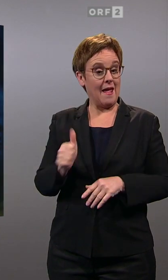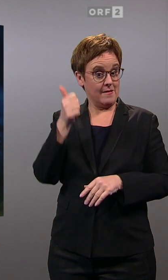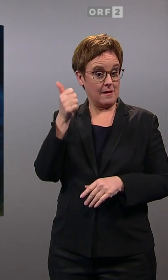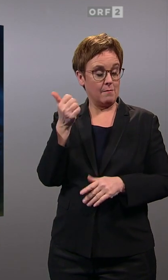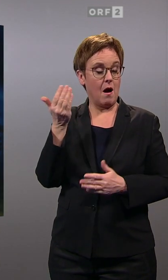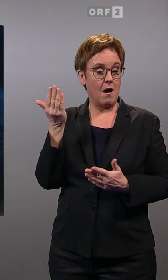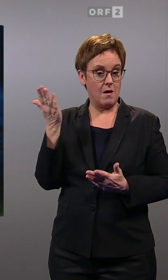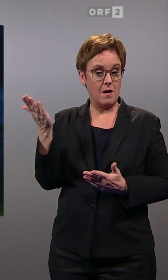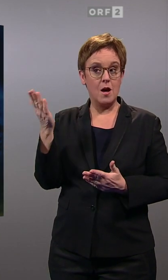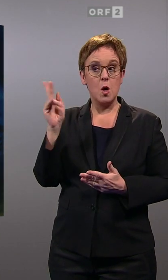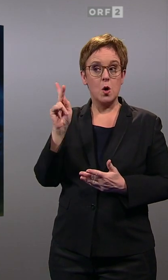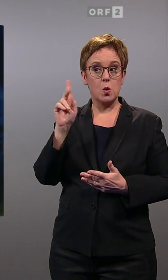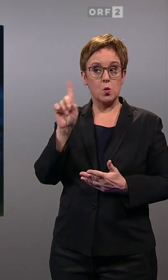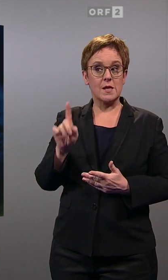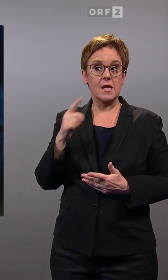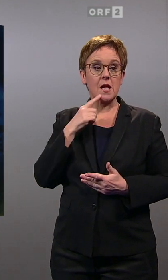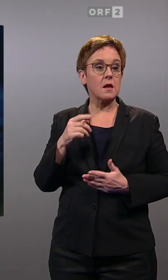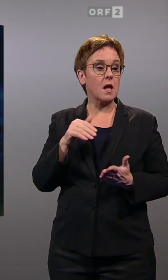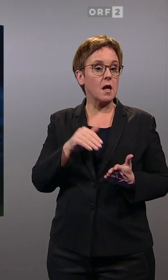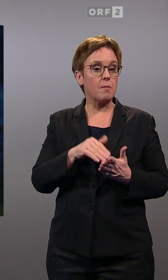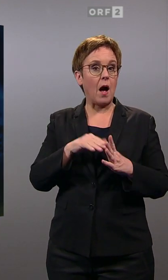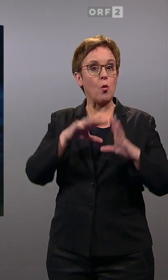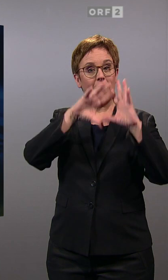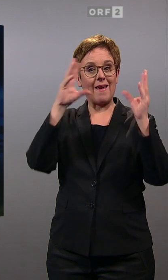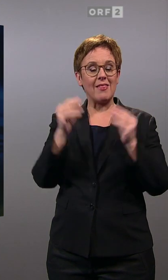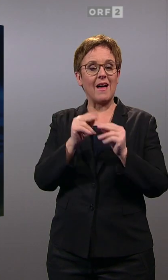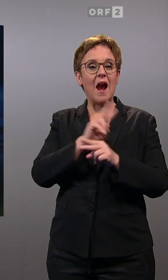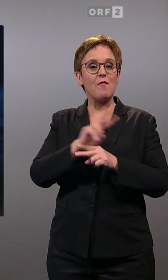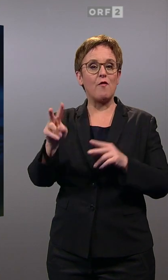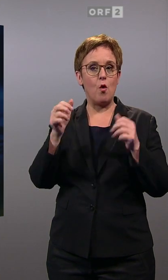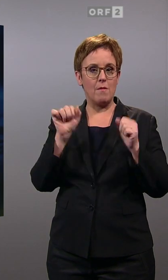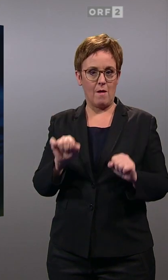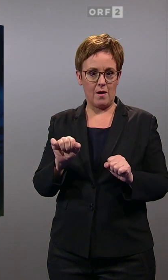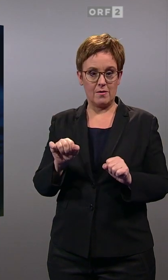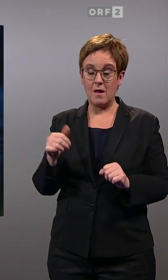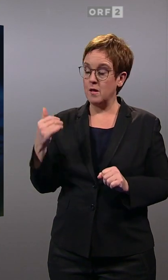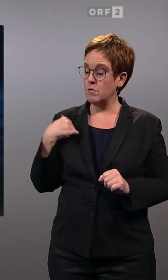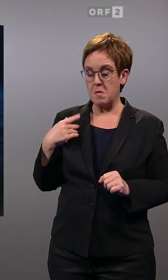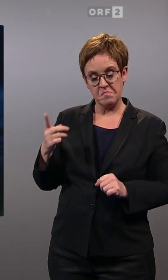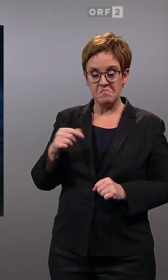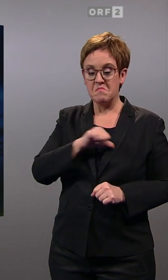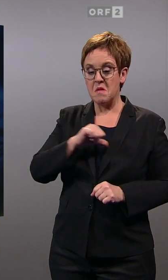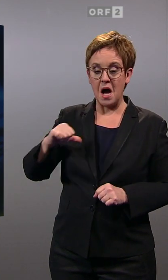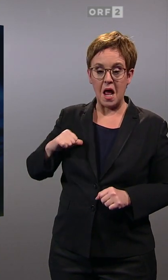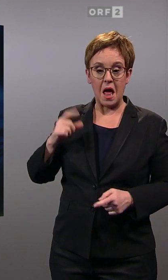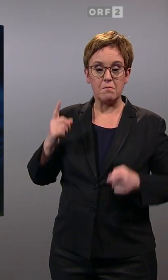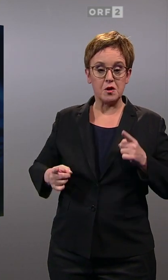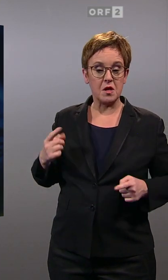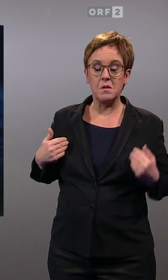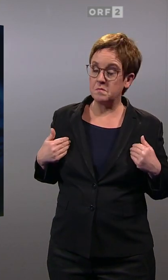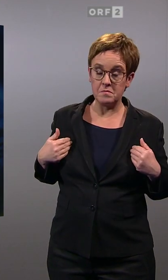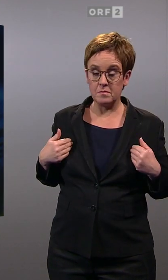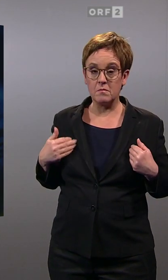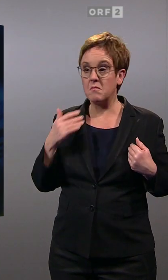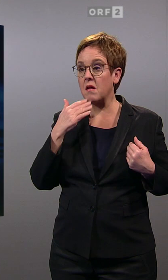Sebastian Kurz gesagt, ich brauche eine Generalvollmacht. Ich will die Personalentscheidungen alleine treffen. Ich will nicht warten, bis